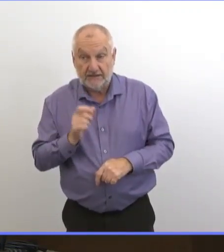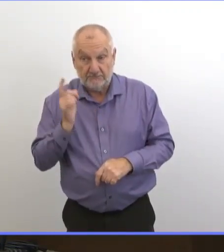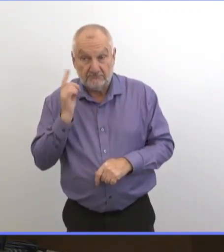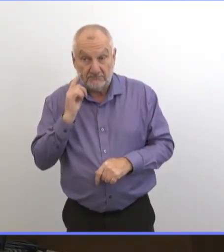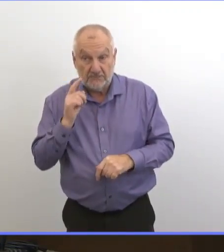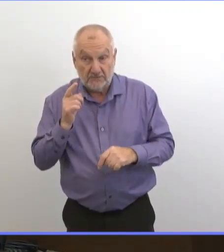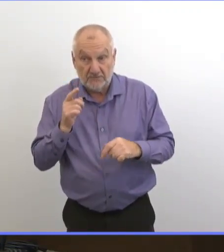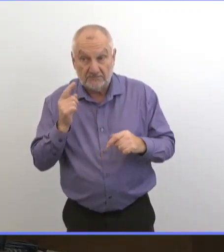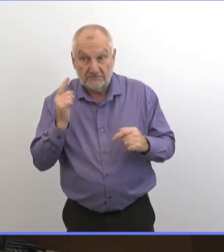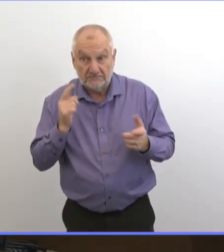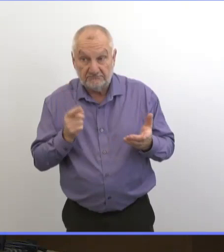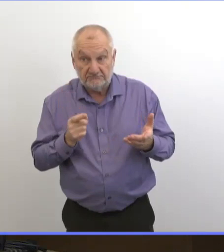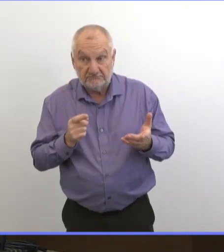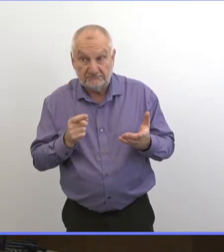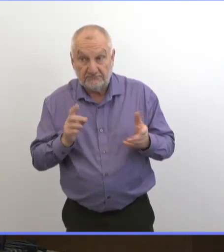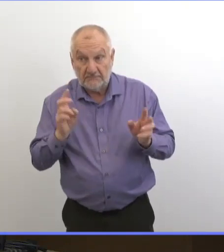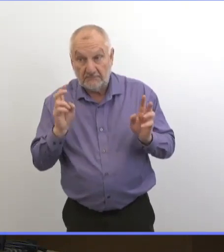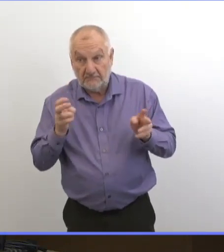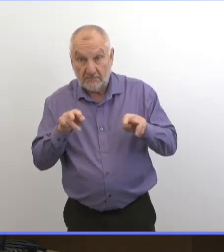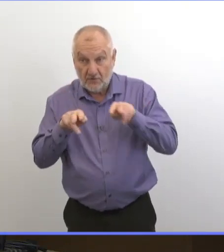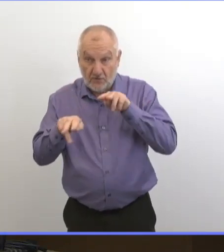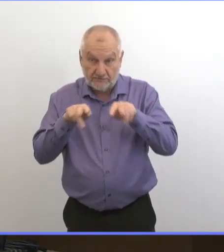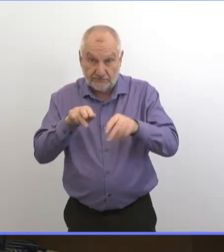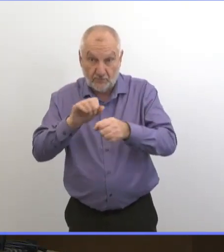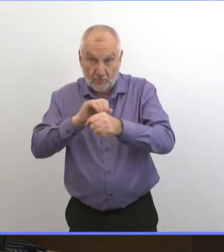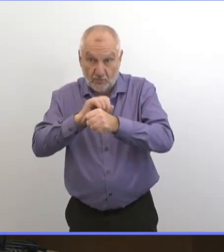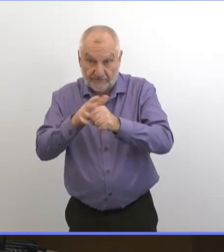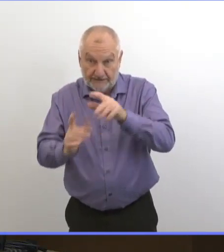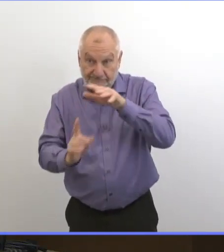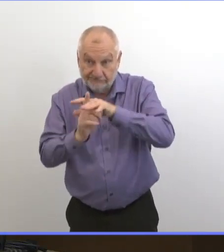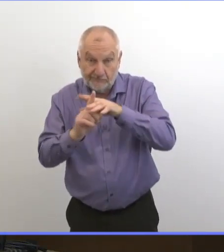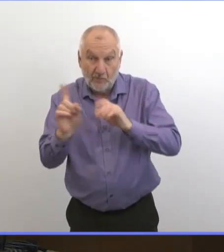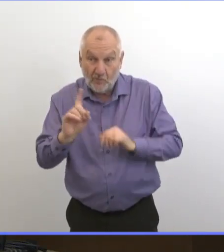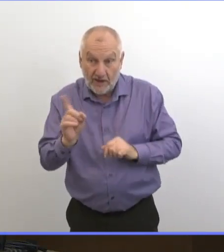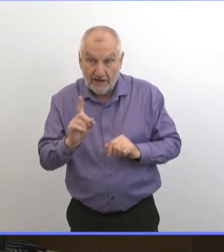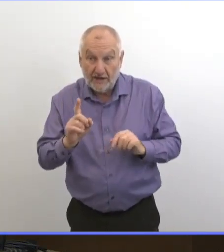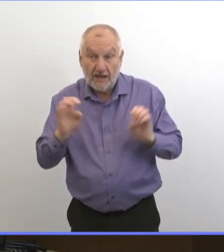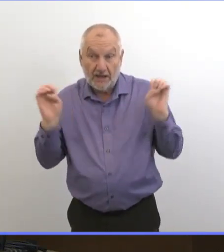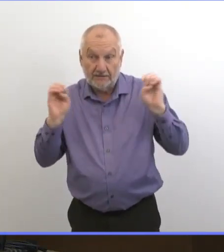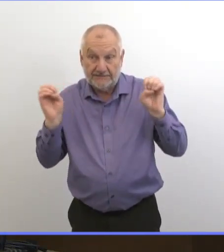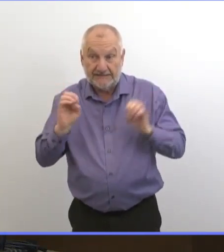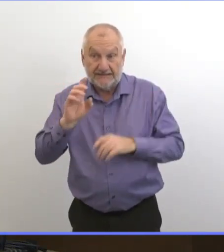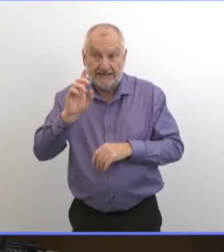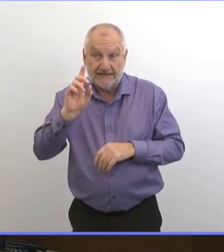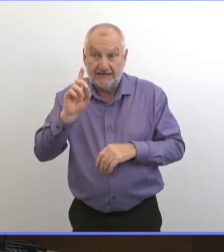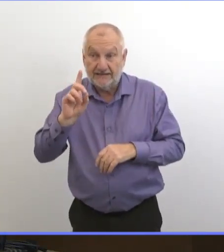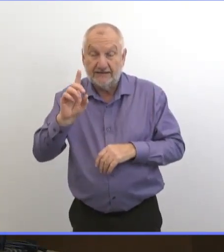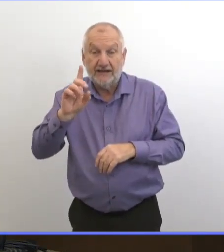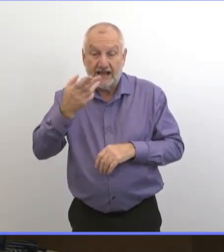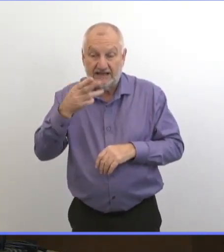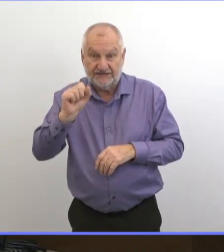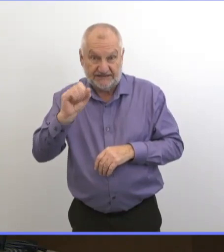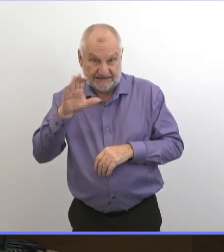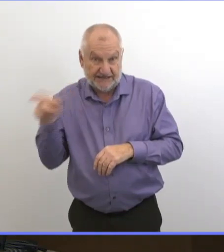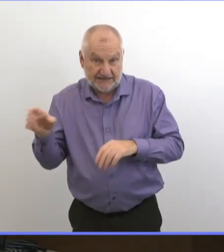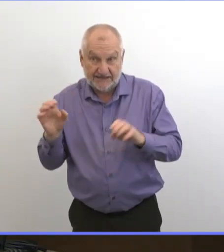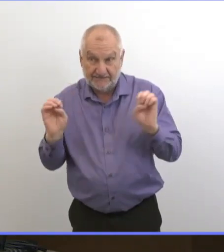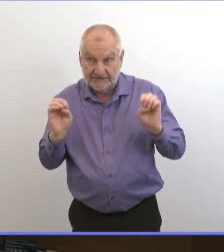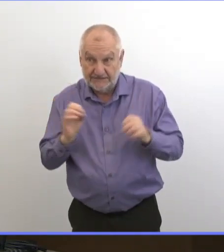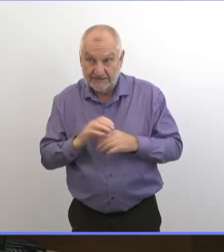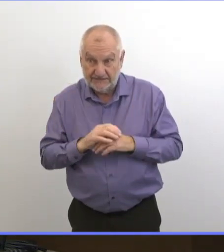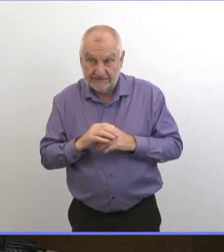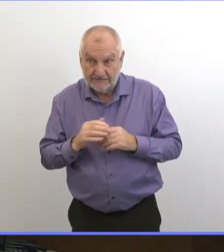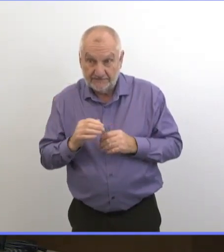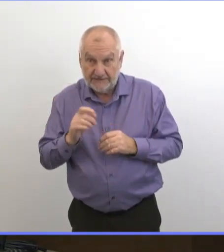'une unité de Covid a été ouverte dans les urgences